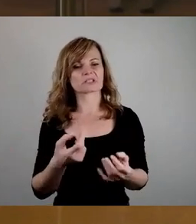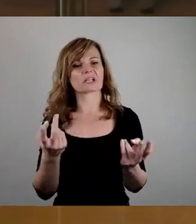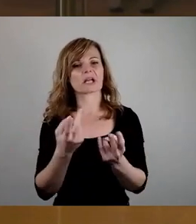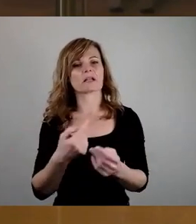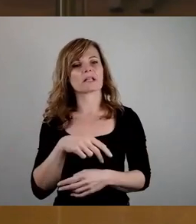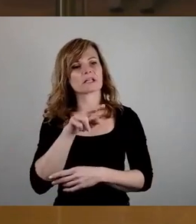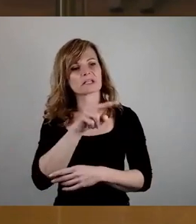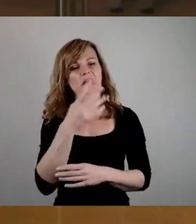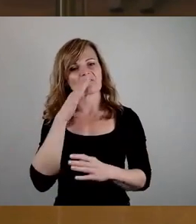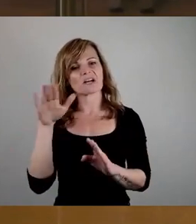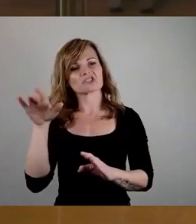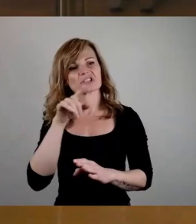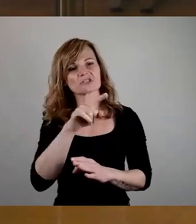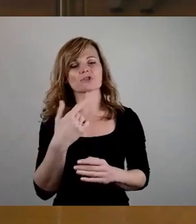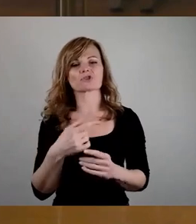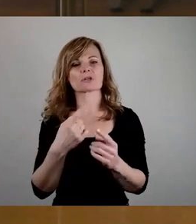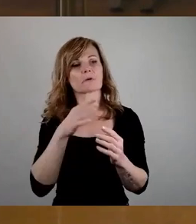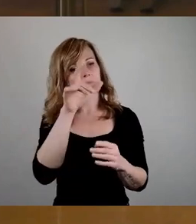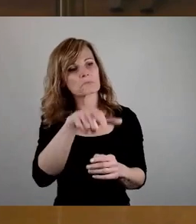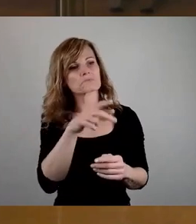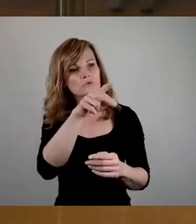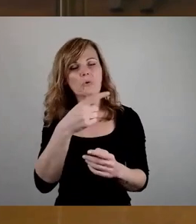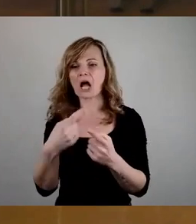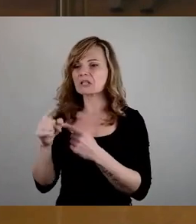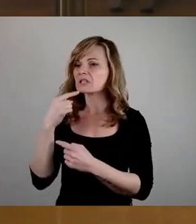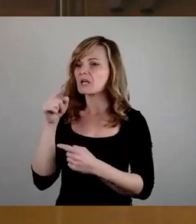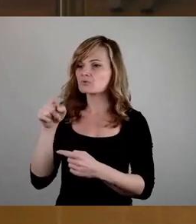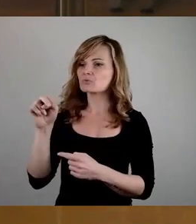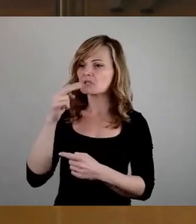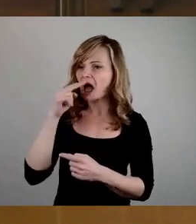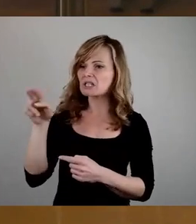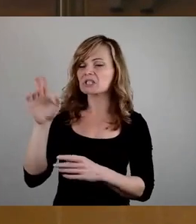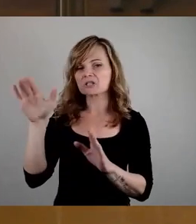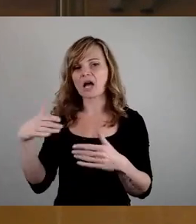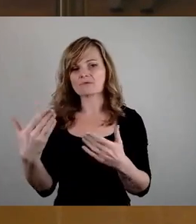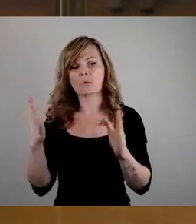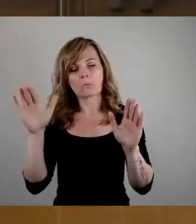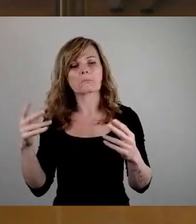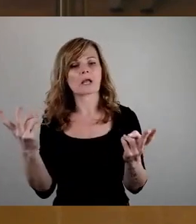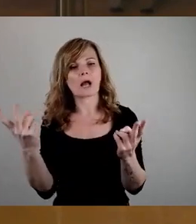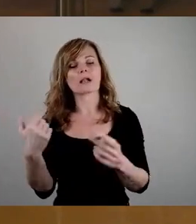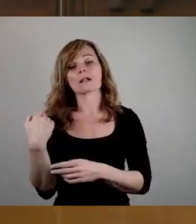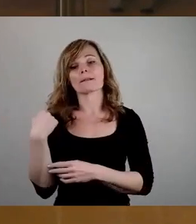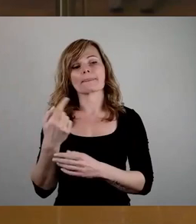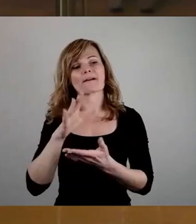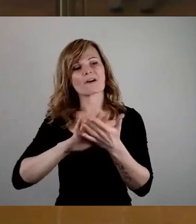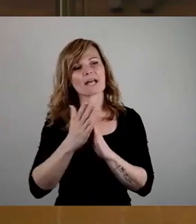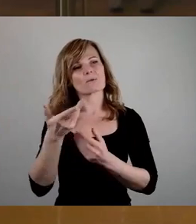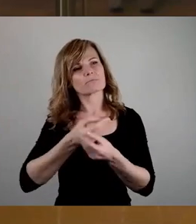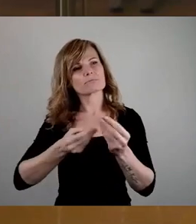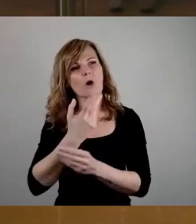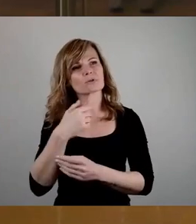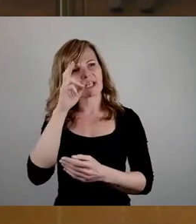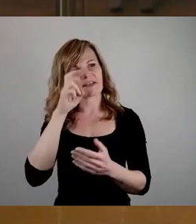faschistisch. Er hält andere für Nazis. Das darf er machen. Ich habe aber jetzt mal nachgeguckt, weil ich mit Ihrer Verhandlungsführung auch nicht einverstanden bin und die ich ja auch ausdrücklich